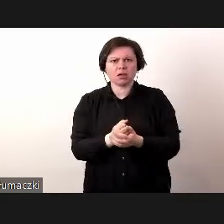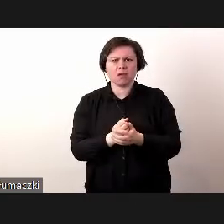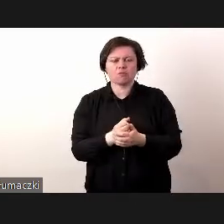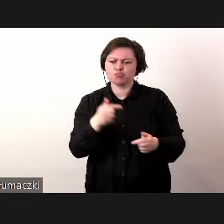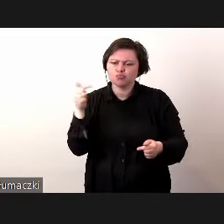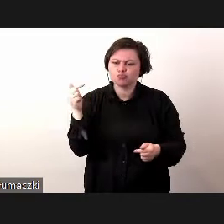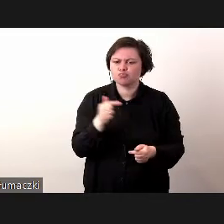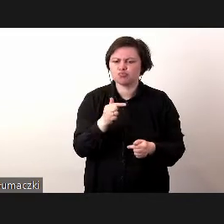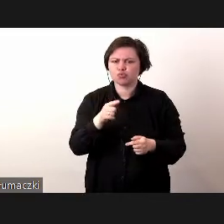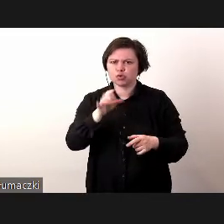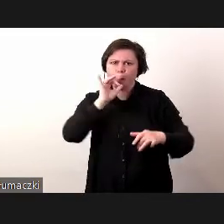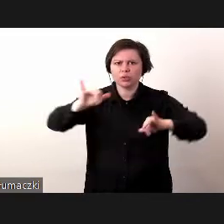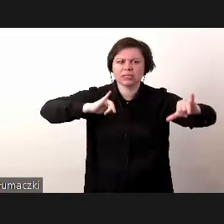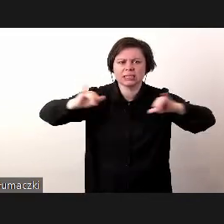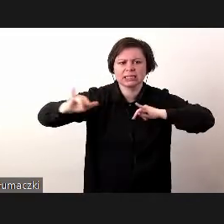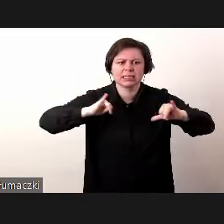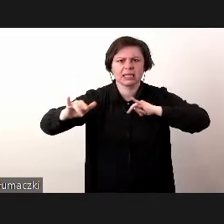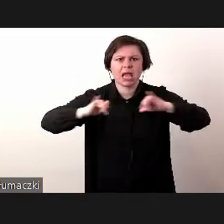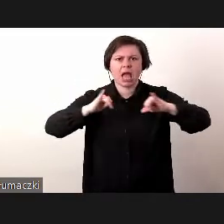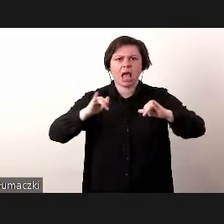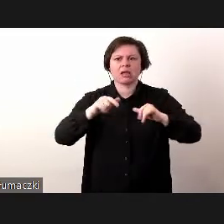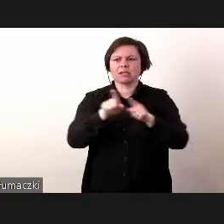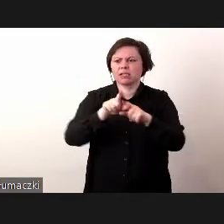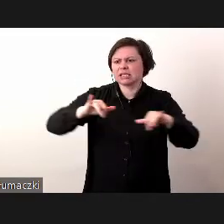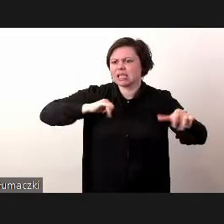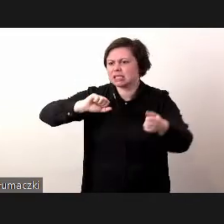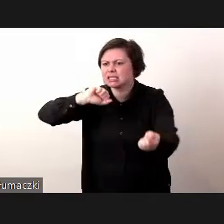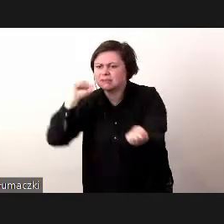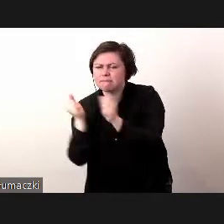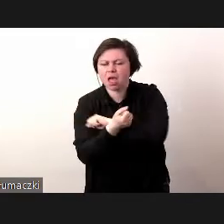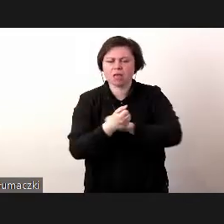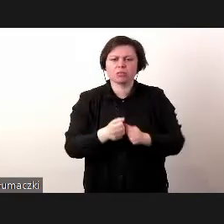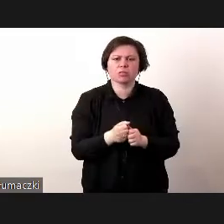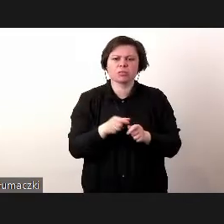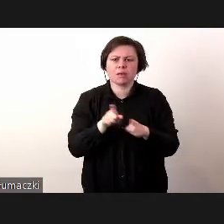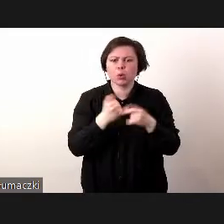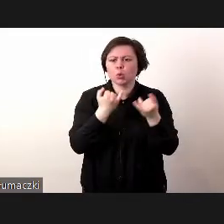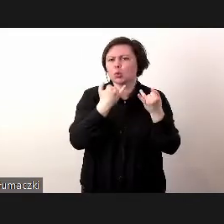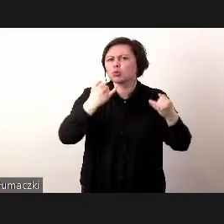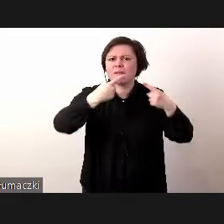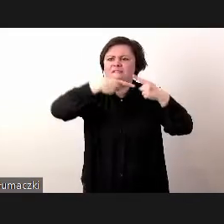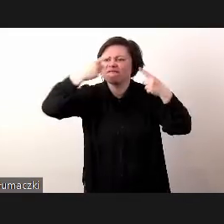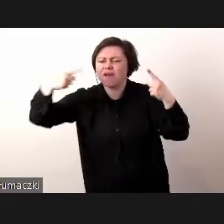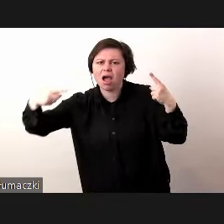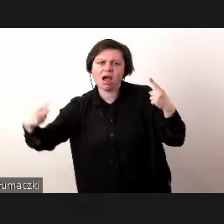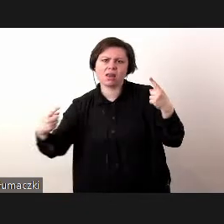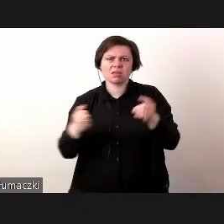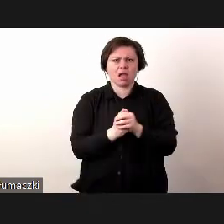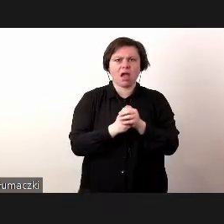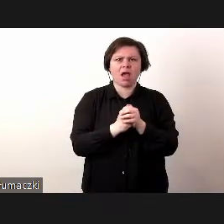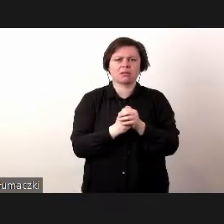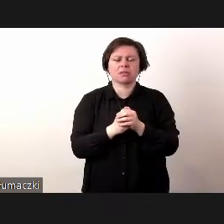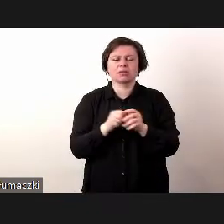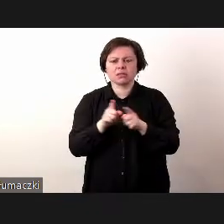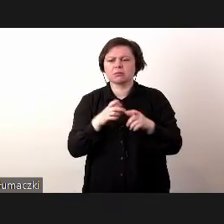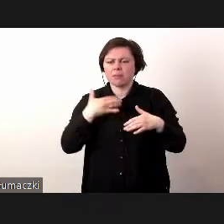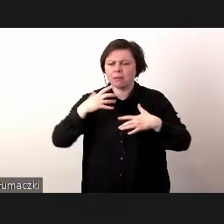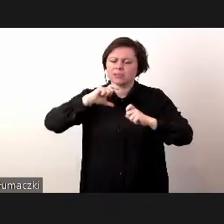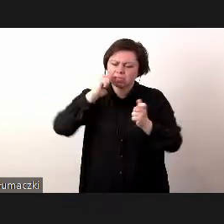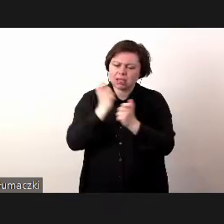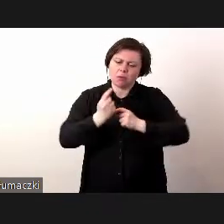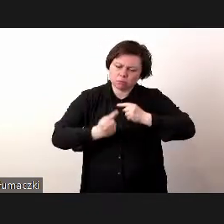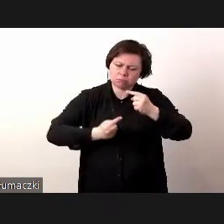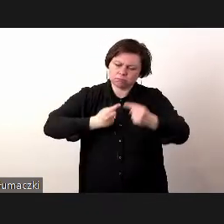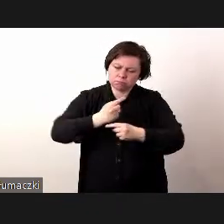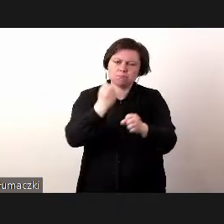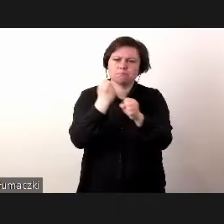musimy nimi zarządzać, zarządzać ich zmianą, zarządzać ich wariantami, czyli przechodzimy tutaj oczywiście przez cały proces